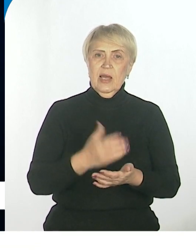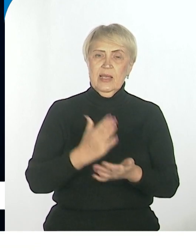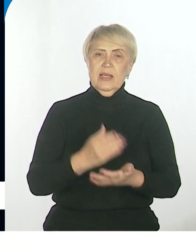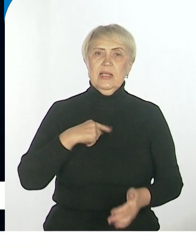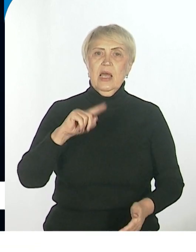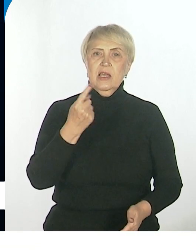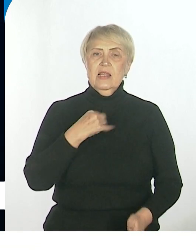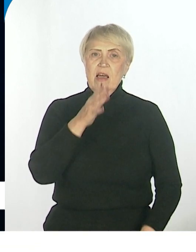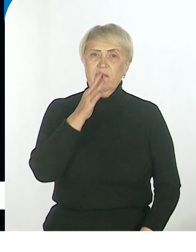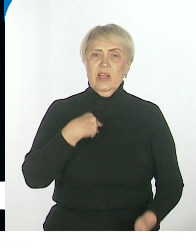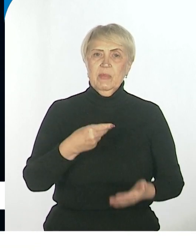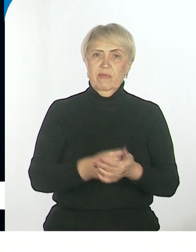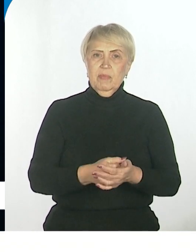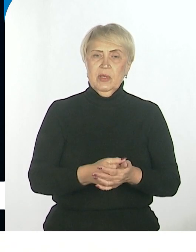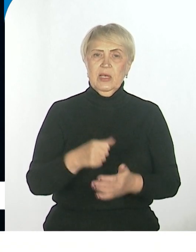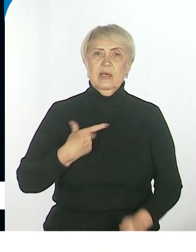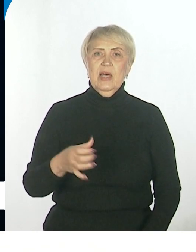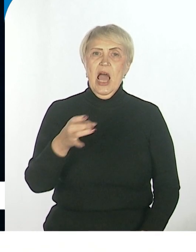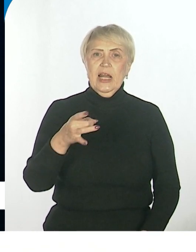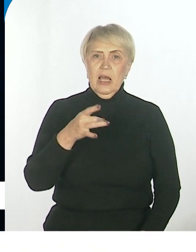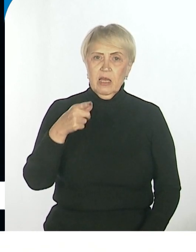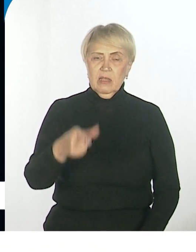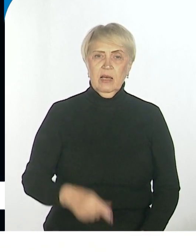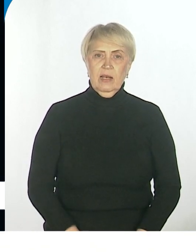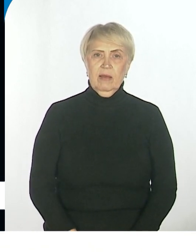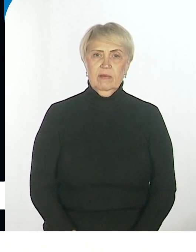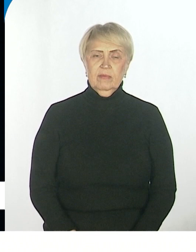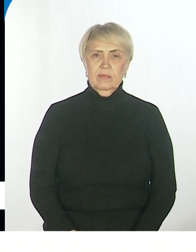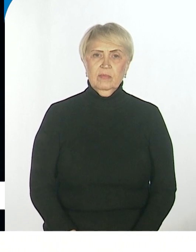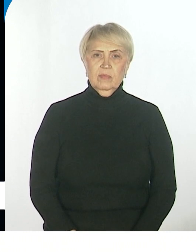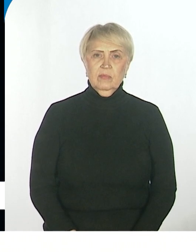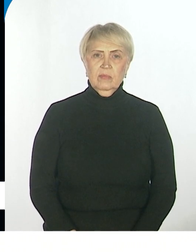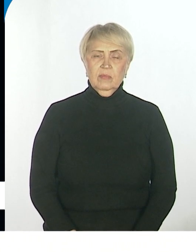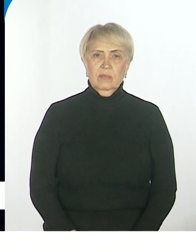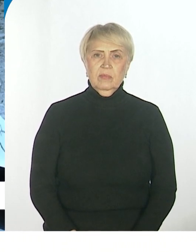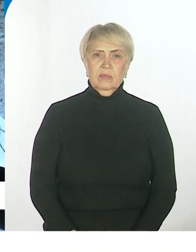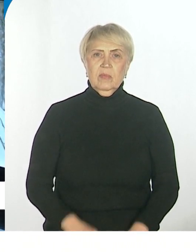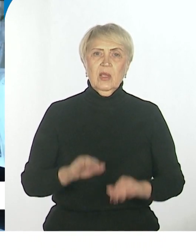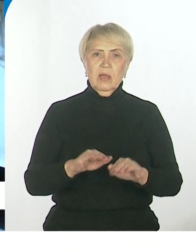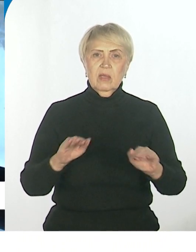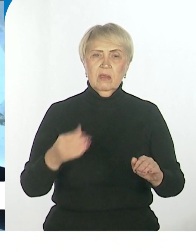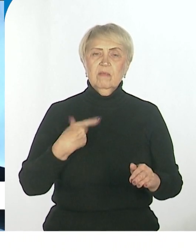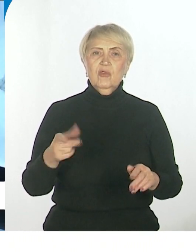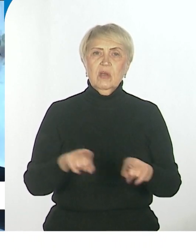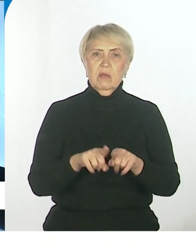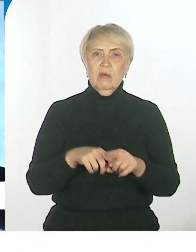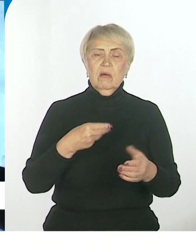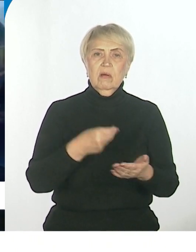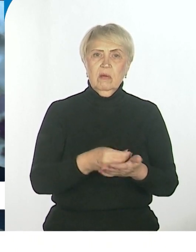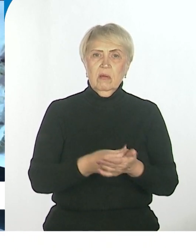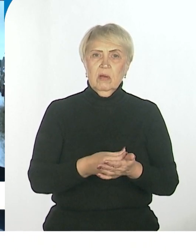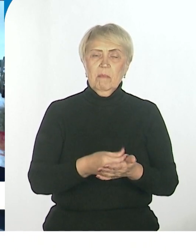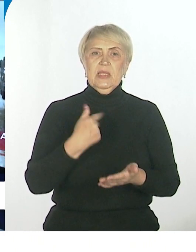выплаты федеральные, региональные. Региональные, да. И плюс еще, да, вот у нас предусмотрено детям, да, там компенсация,